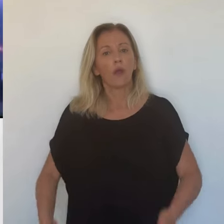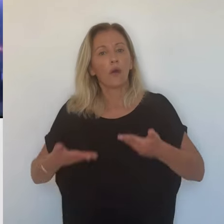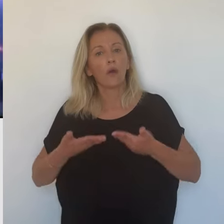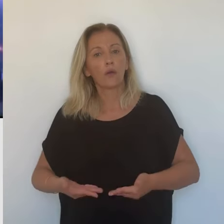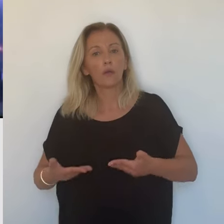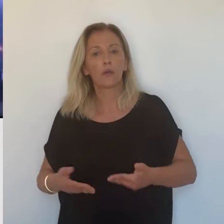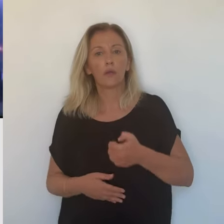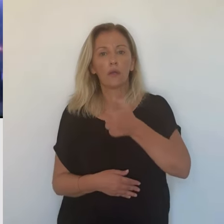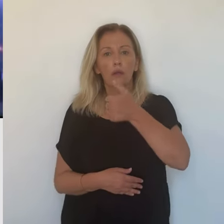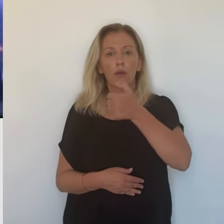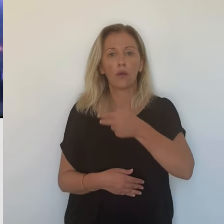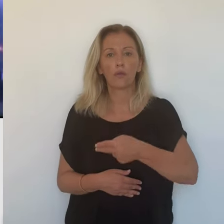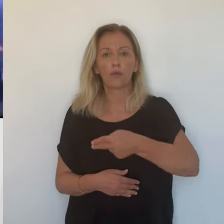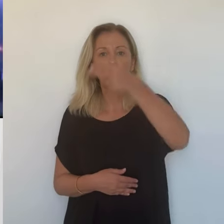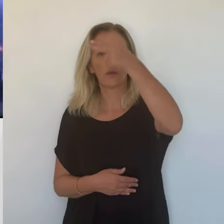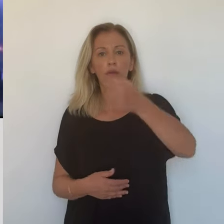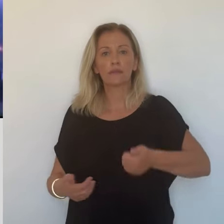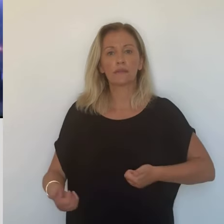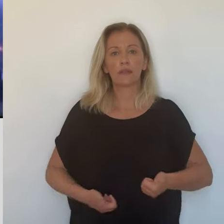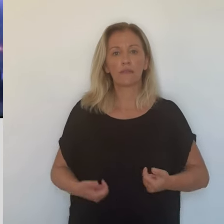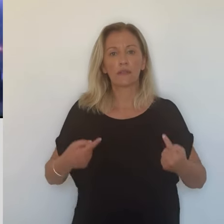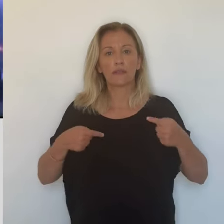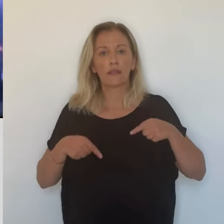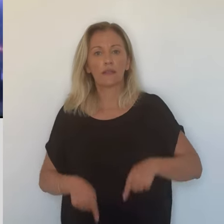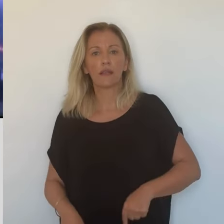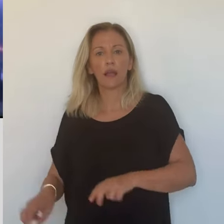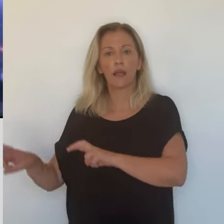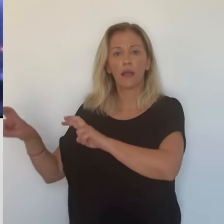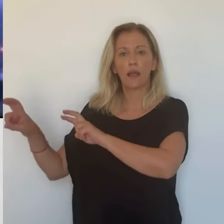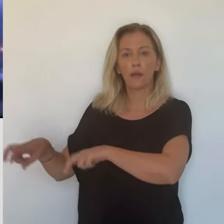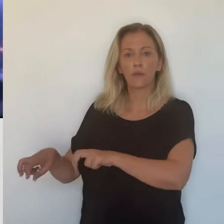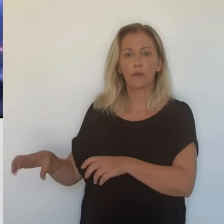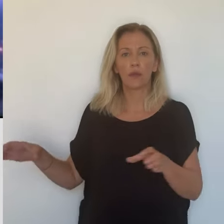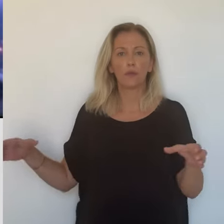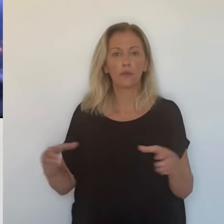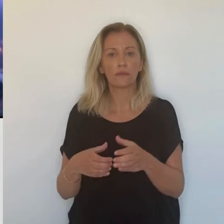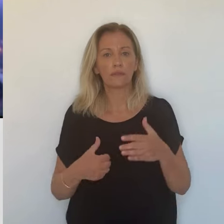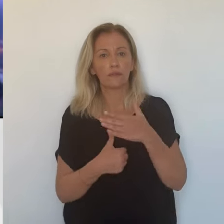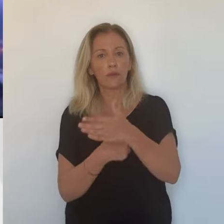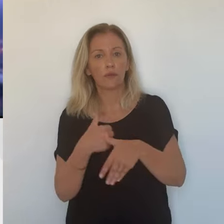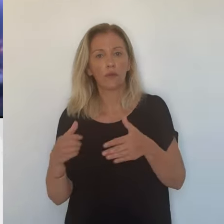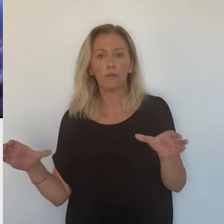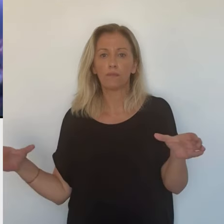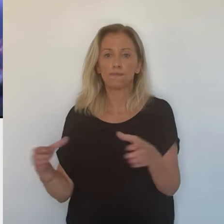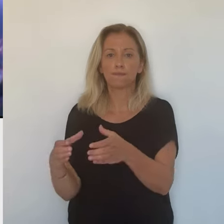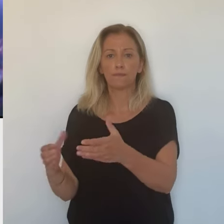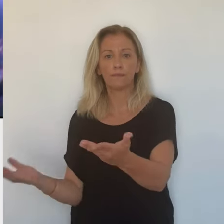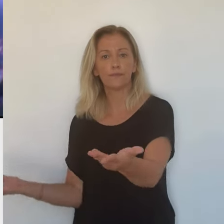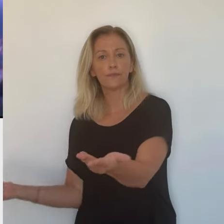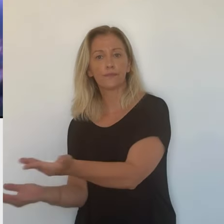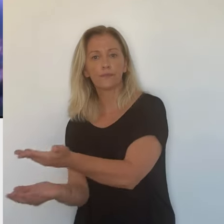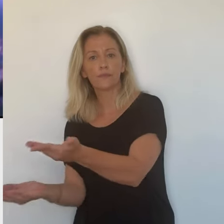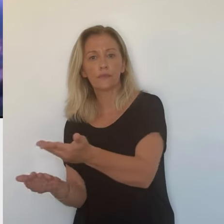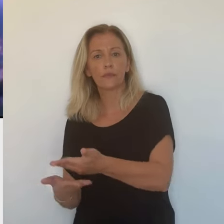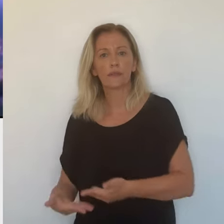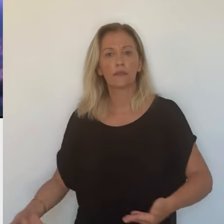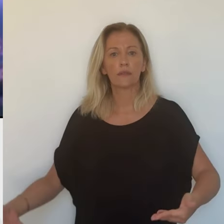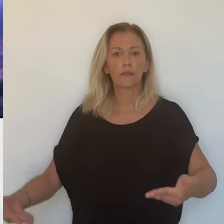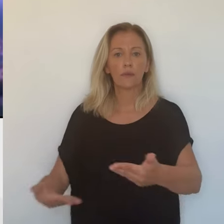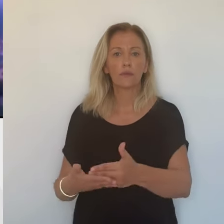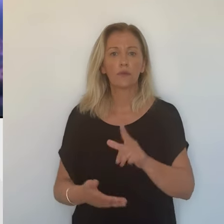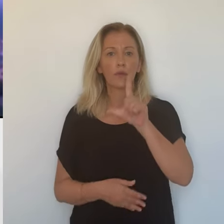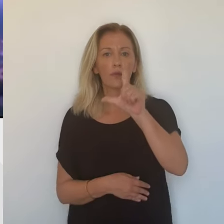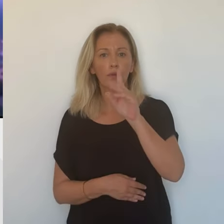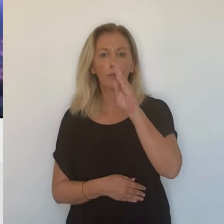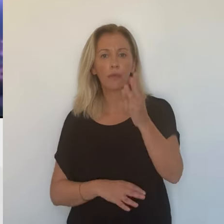Aujourd'hui, service de l'Etat, agriculteurs, collectivités territoriales, tous les acteurs de terrain ont fait le point sur la situation en Haute-Corse. Le